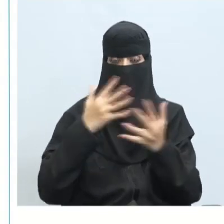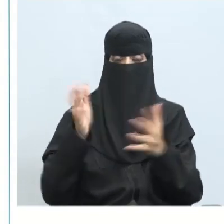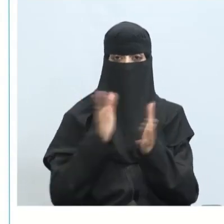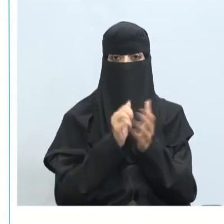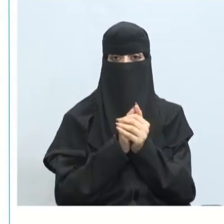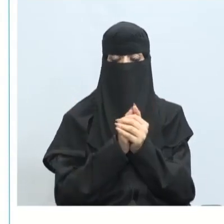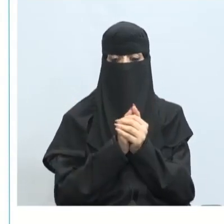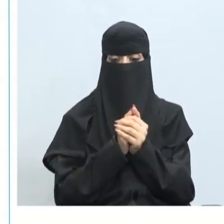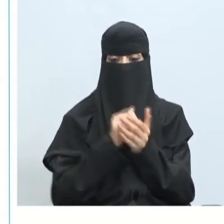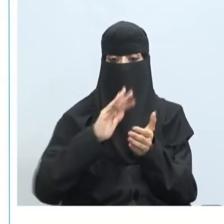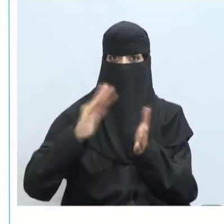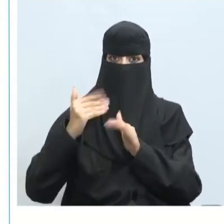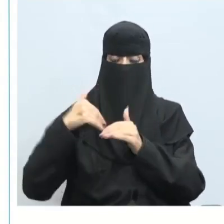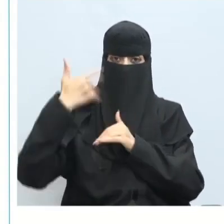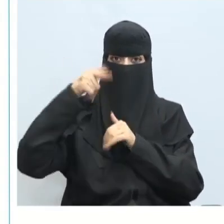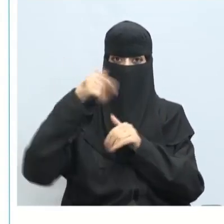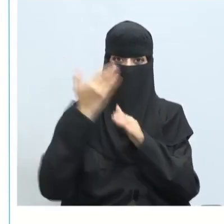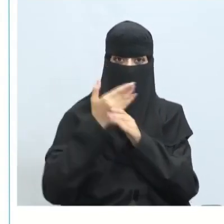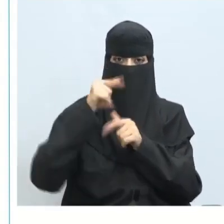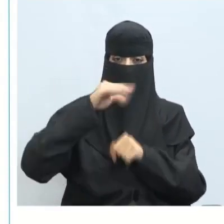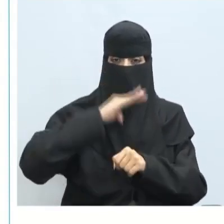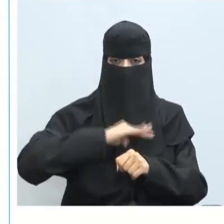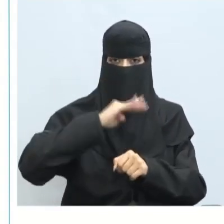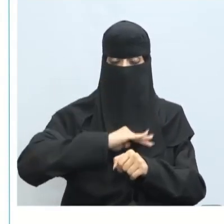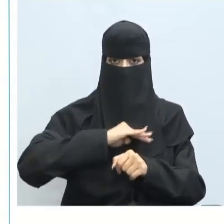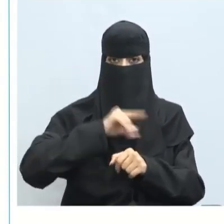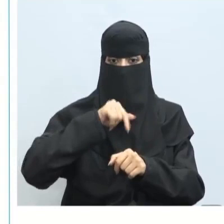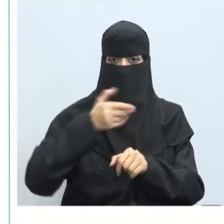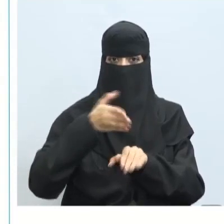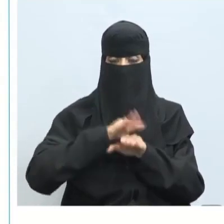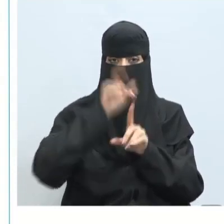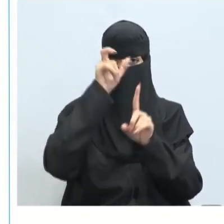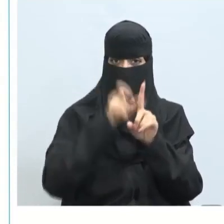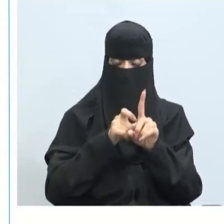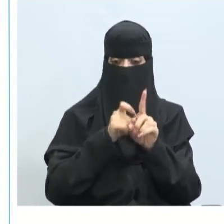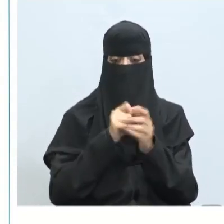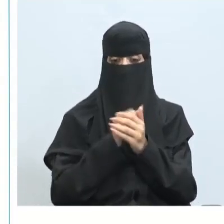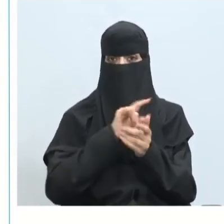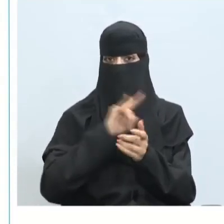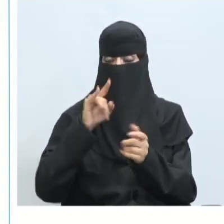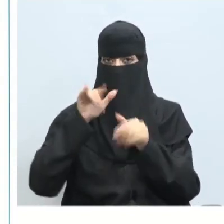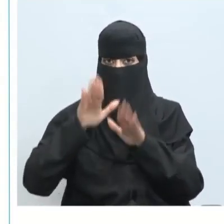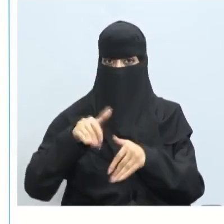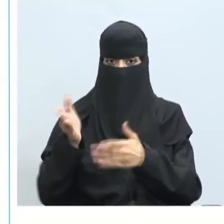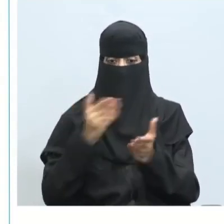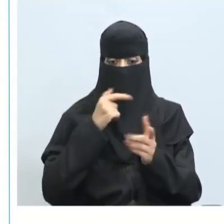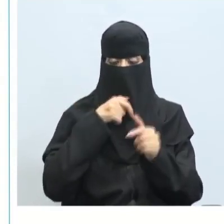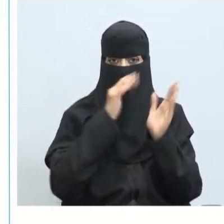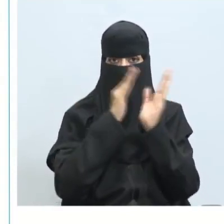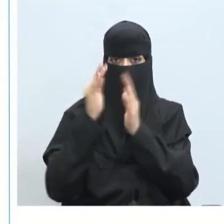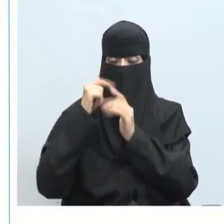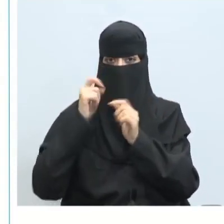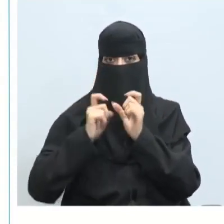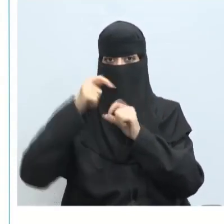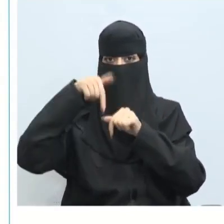وبالتالي تتسبب بضغط على الموظف عدم توفر المواد أو الأجهزة